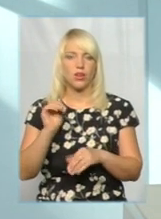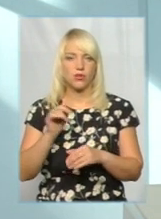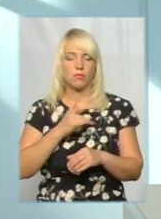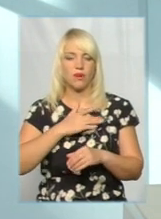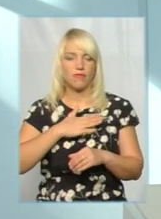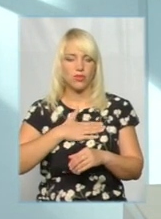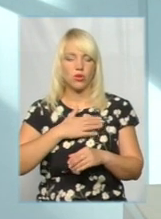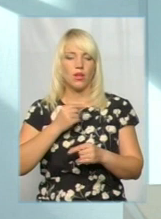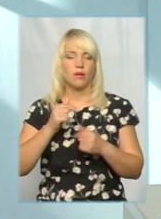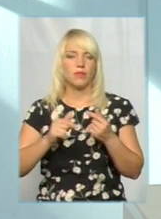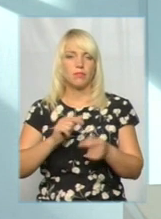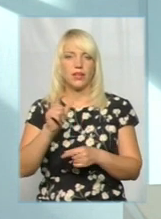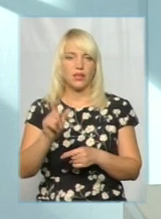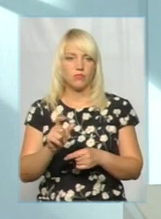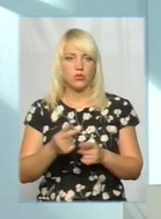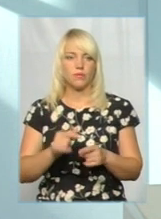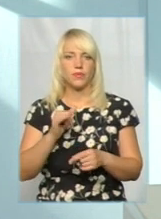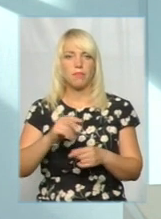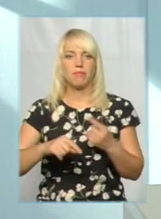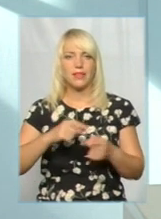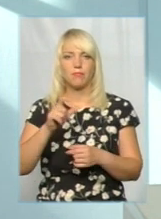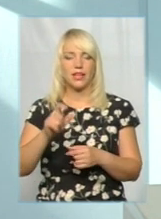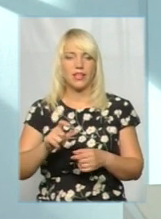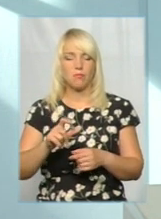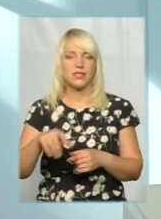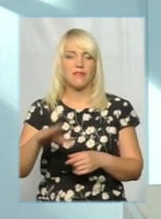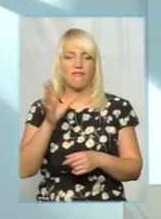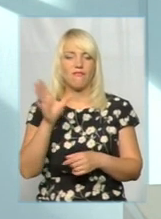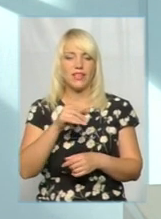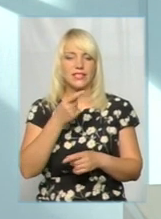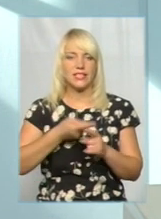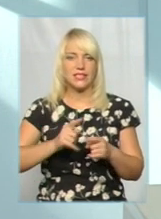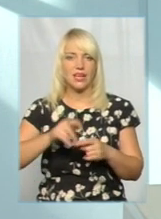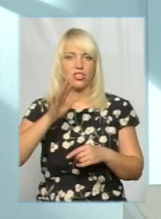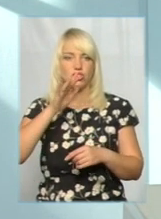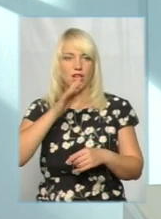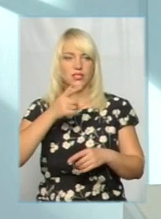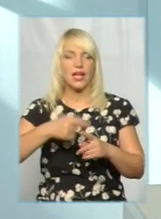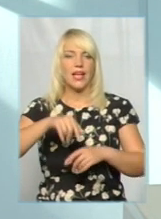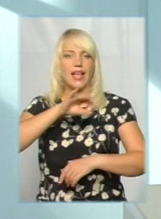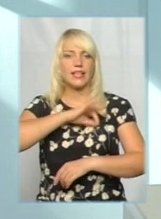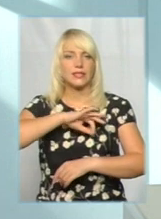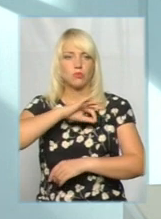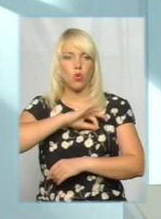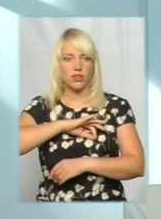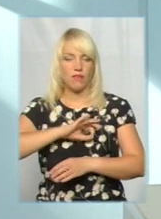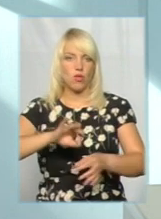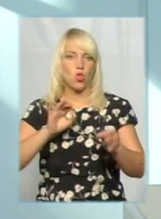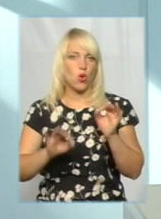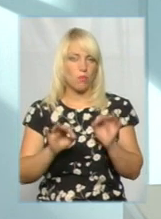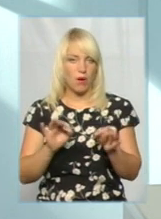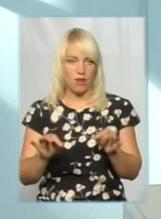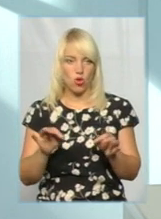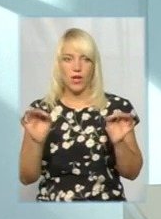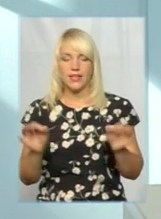В принципі, підприємець весь цей час їх експлуатував нормально, ніяких